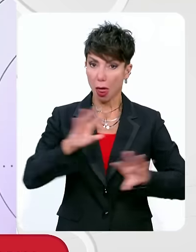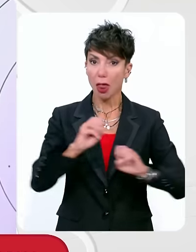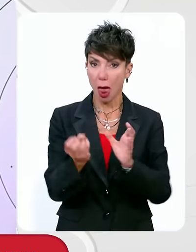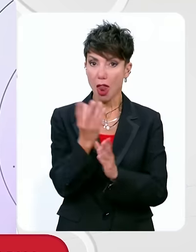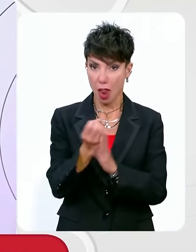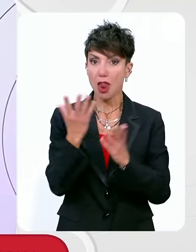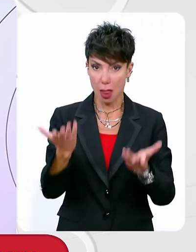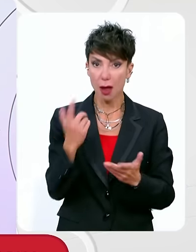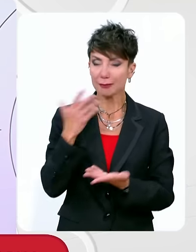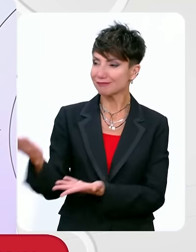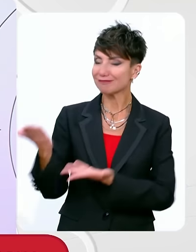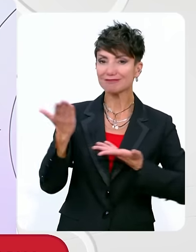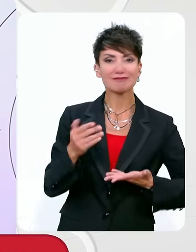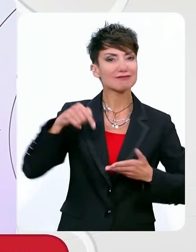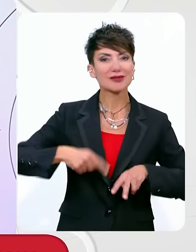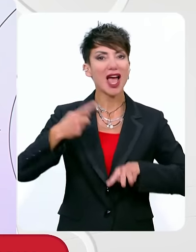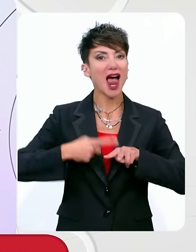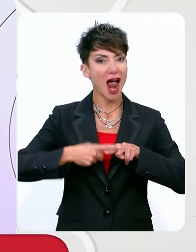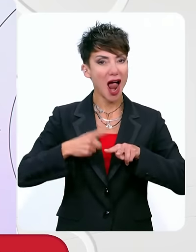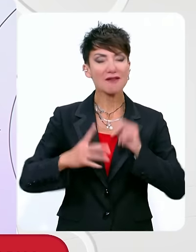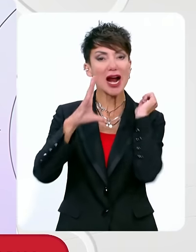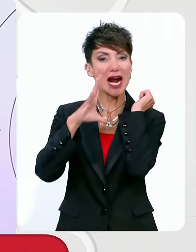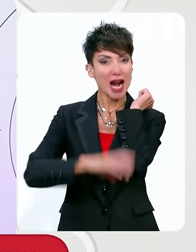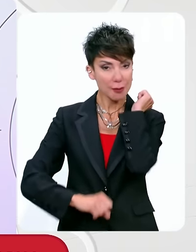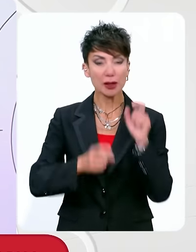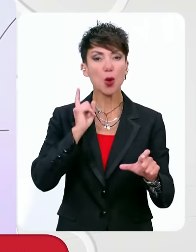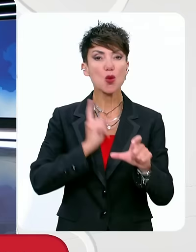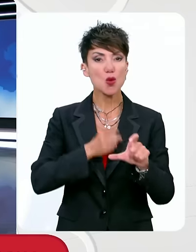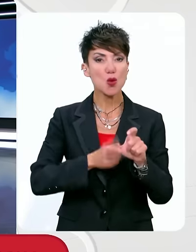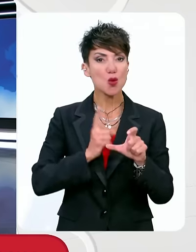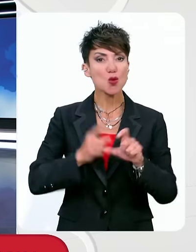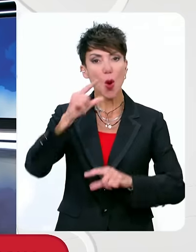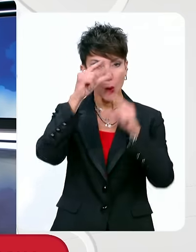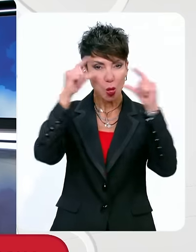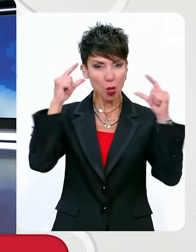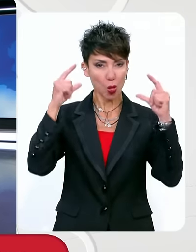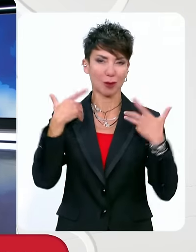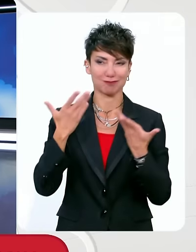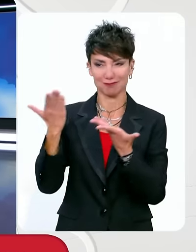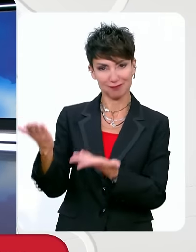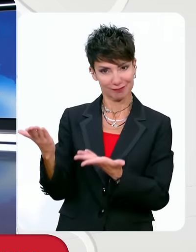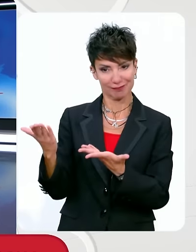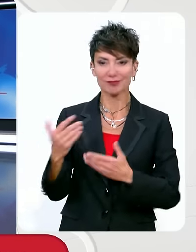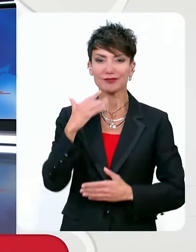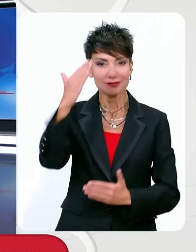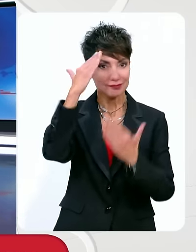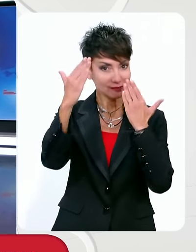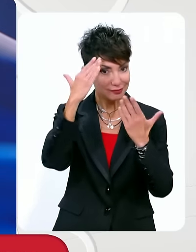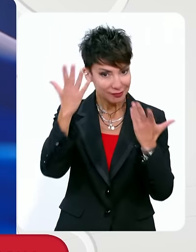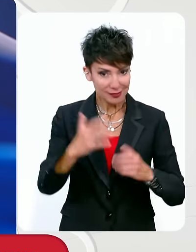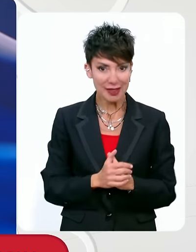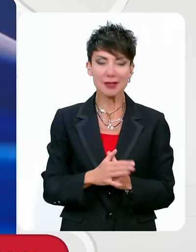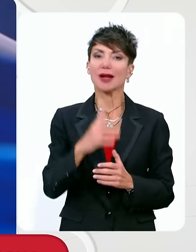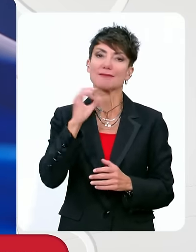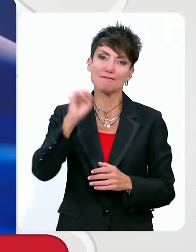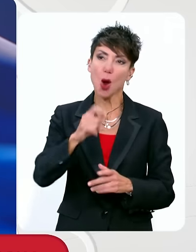Να καλωσορίσω εδώ στο στούντιο του Αλφα, τον Γραμματέα του Κομμουνιστικού Κόμματος, τον κύριο Δημήτρη Κουτσούμπα. Καλησπέρα κύριε Γραμματέα. Καλησπέρα σας. Πολιτική επικαιρότητα από τη μία, δεν μπορώ